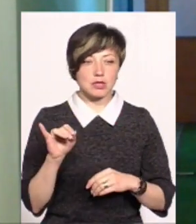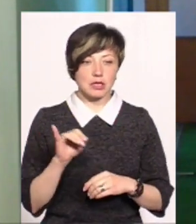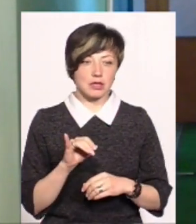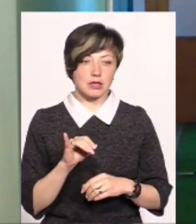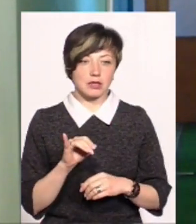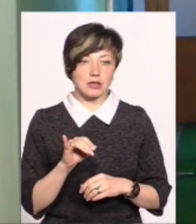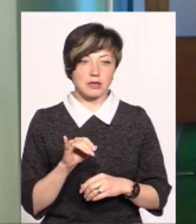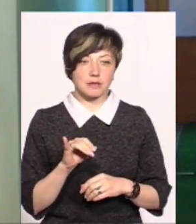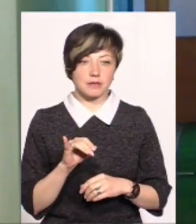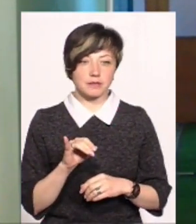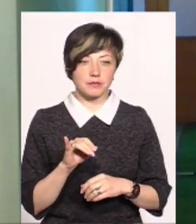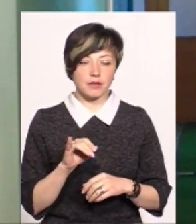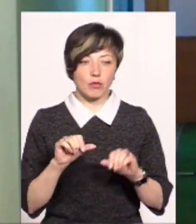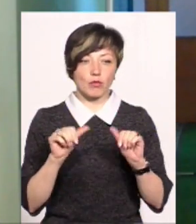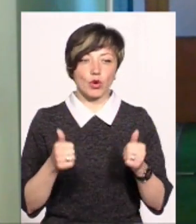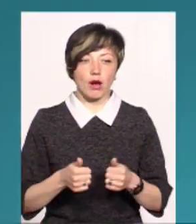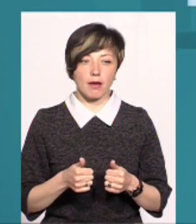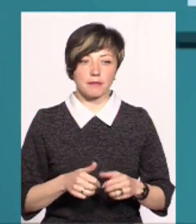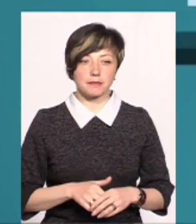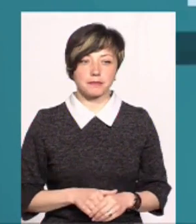буряка.